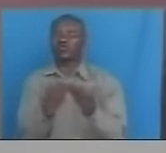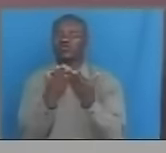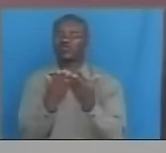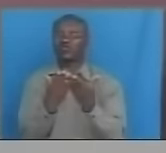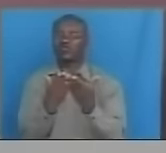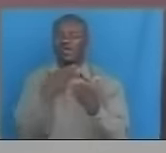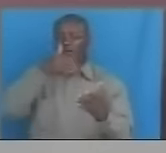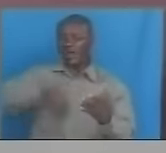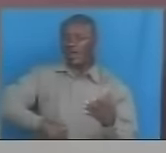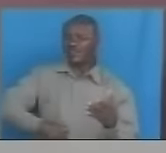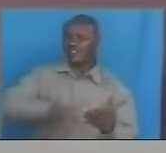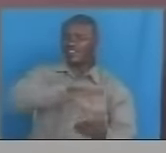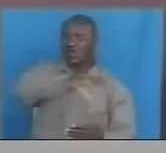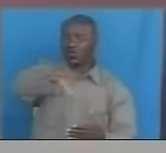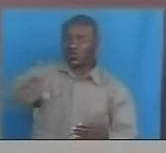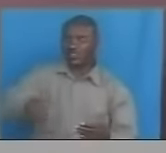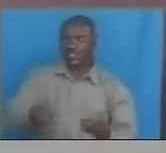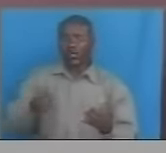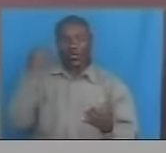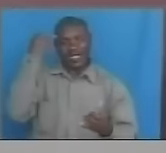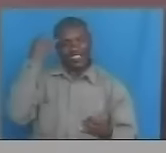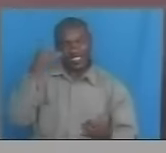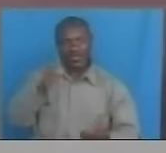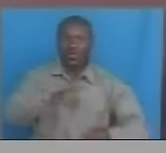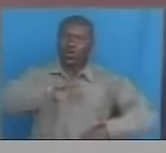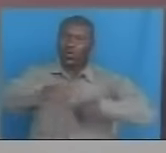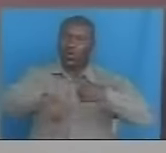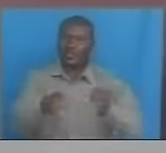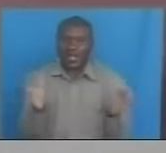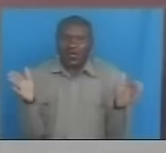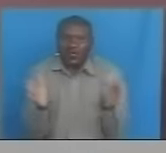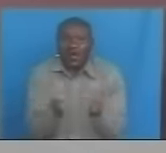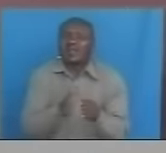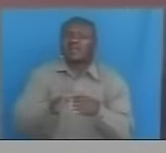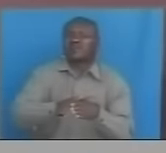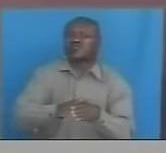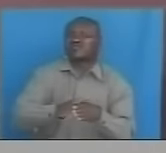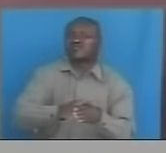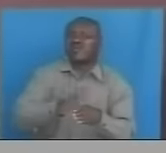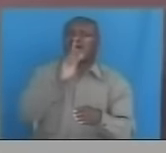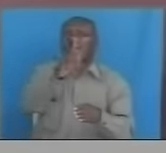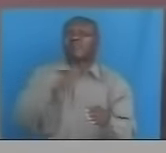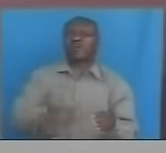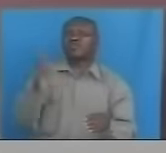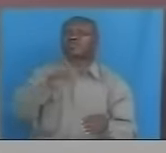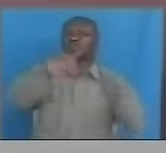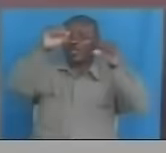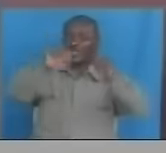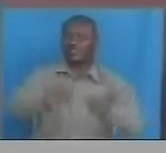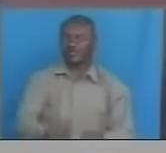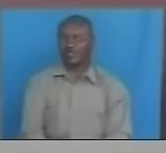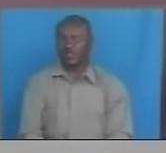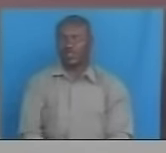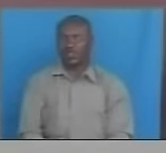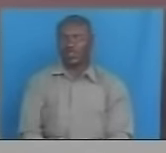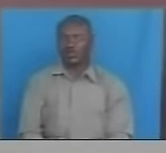masuli wote Wanashauriwa Kuendelea kubana matumizi ya sio ya lazima Hasa kwa matumizi katika